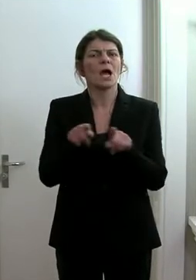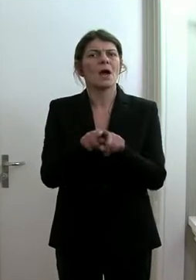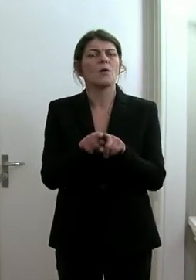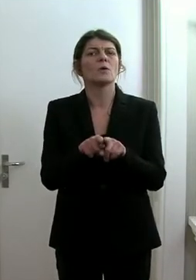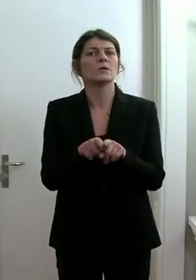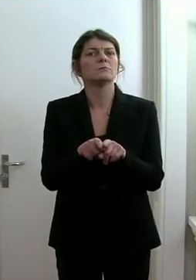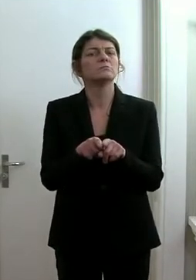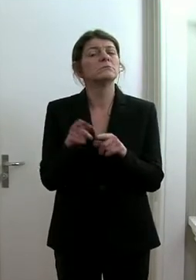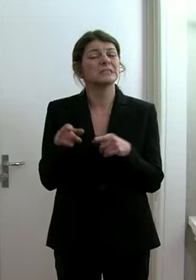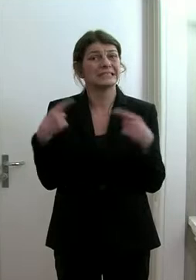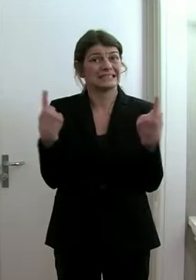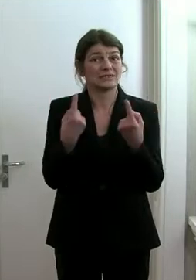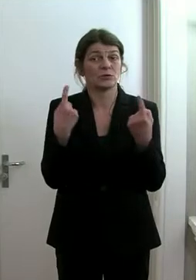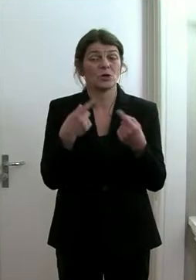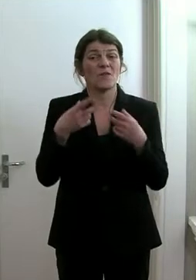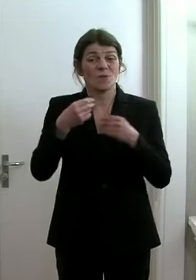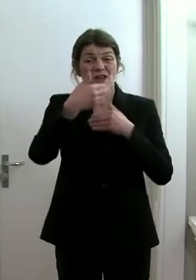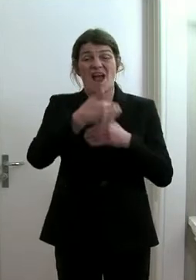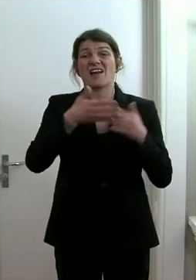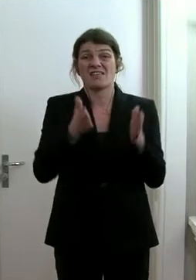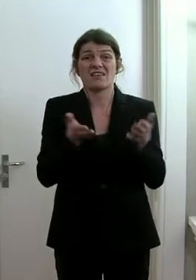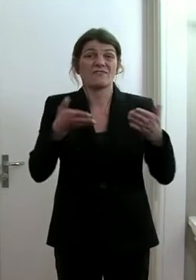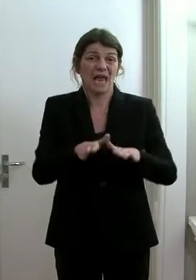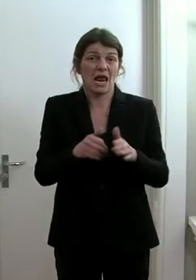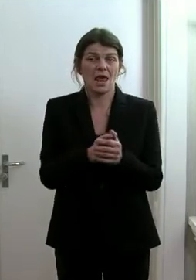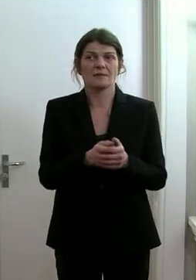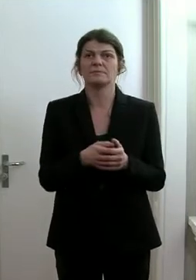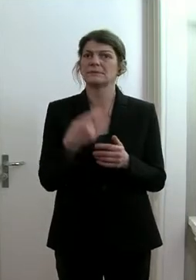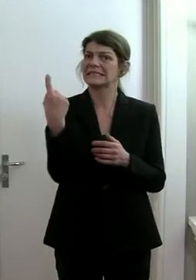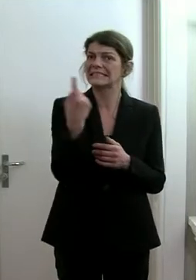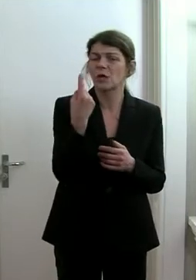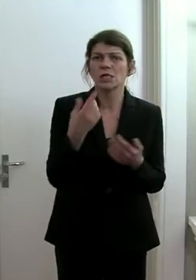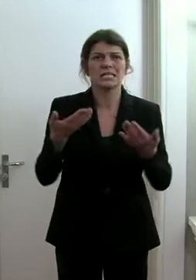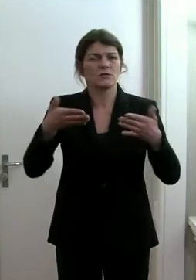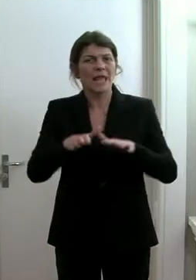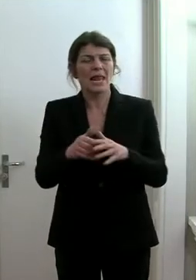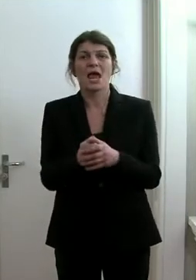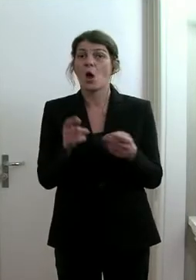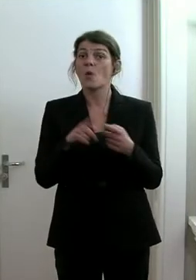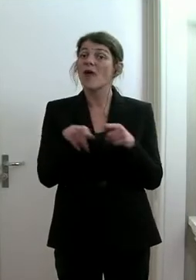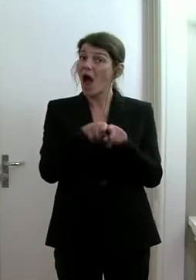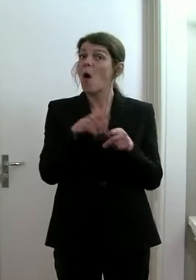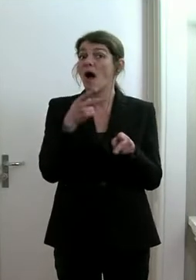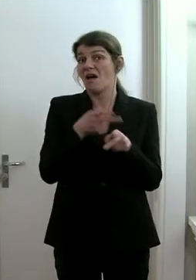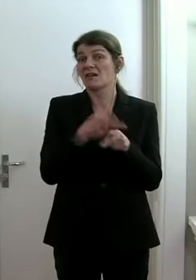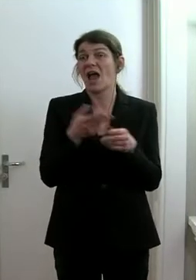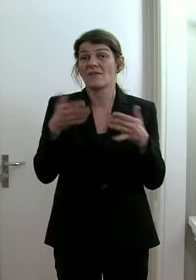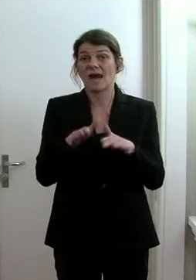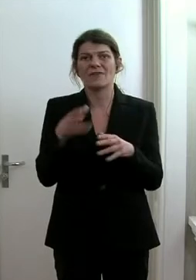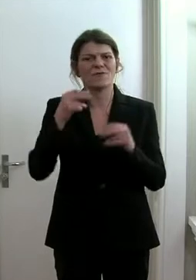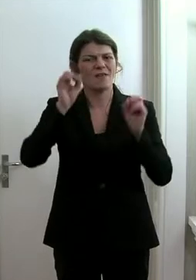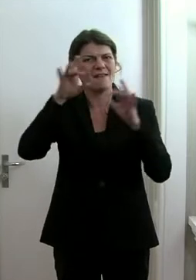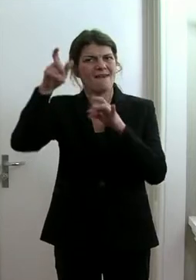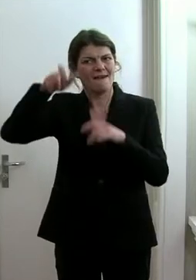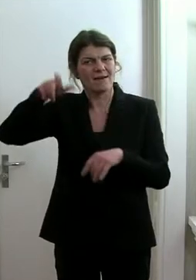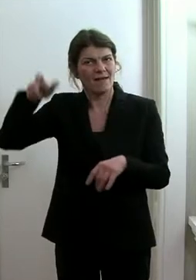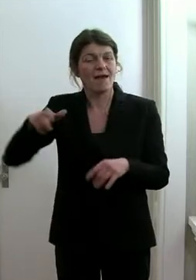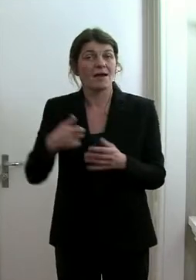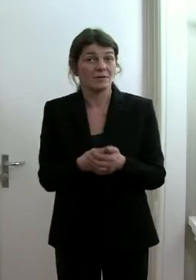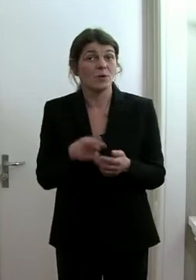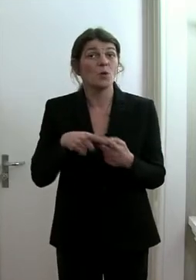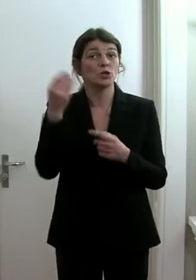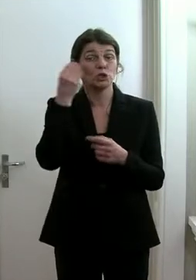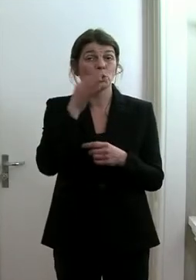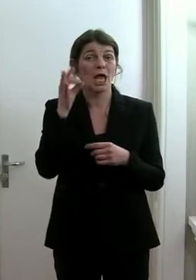Situationen von Quarantäne-Fällen, Isolationsfällen und somit auch erkrankten Fällen von Lehrpersonen und